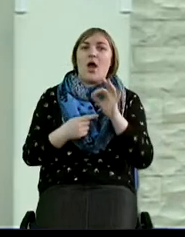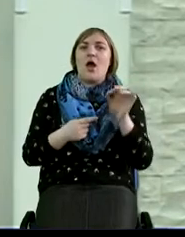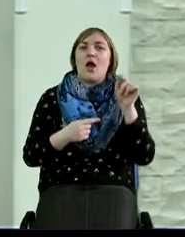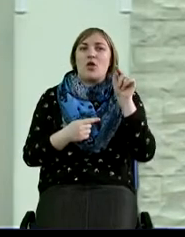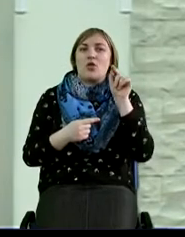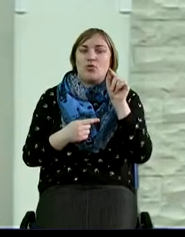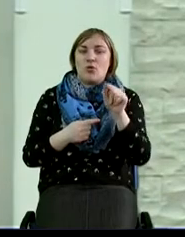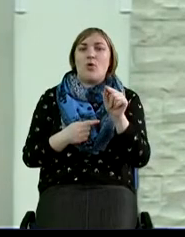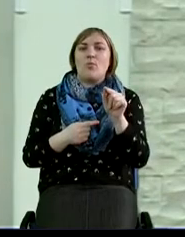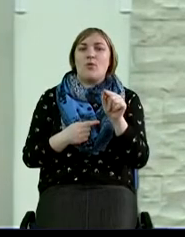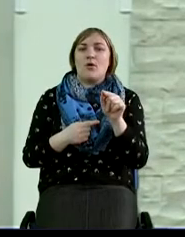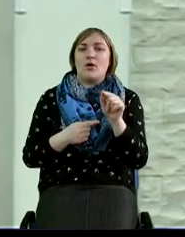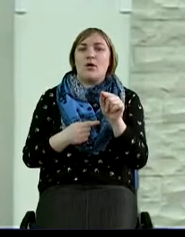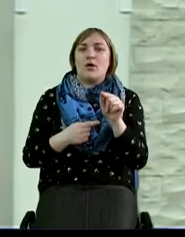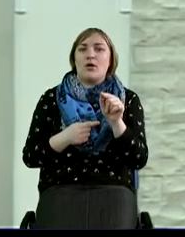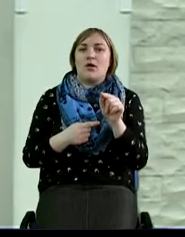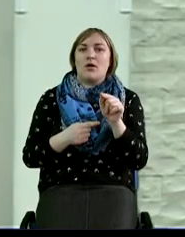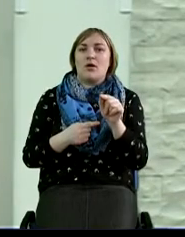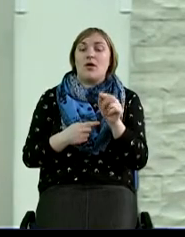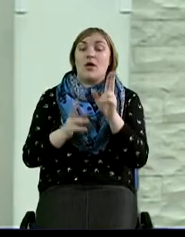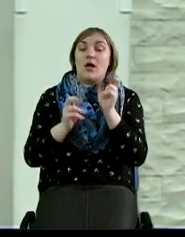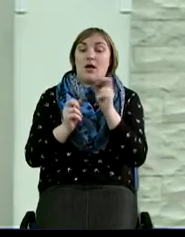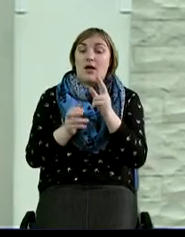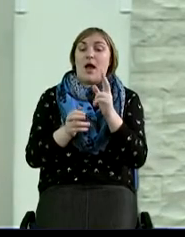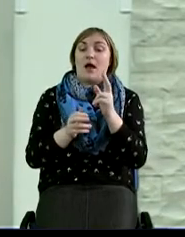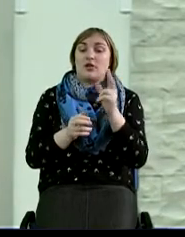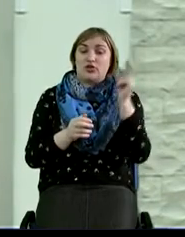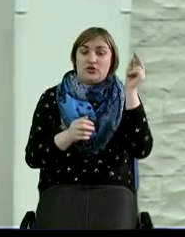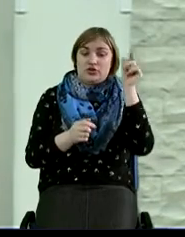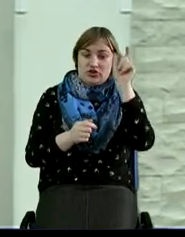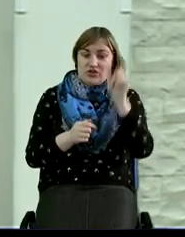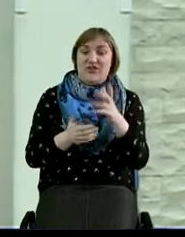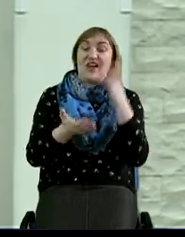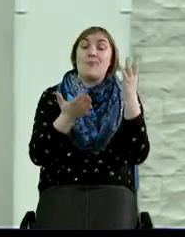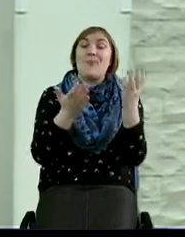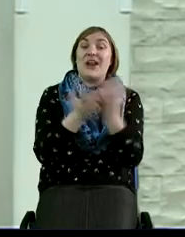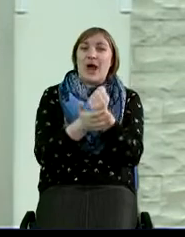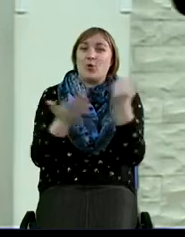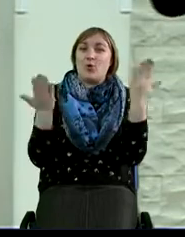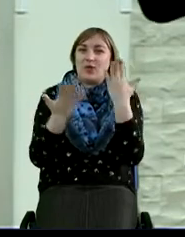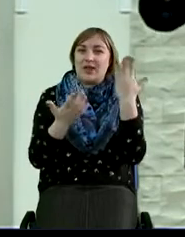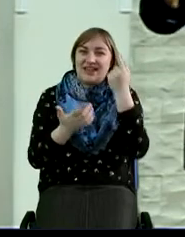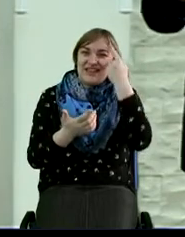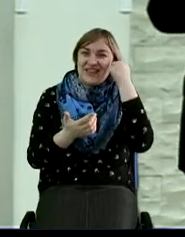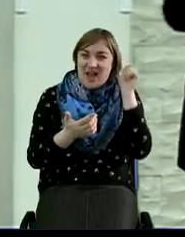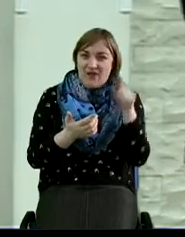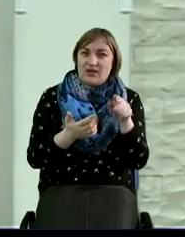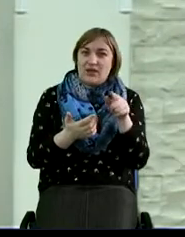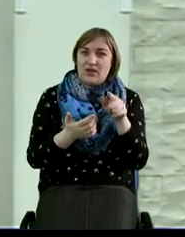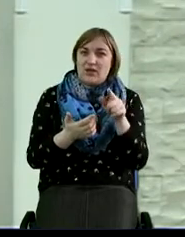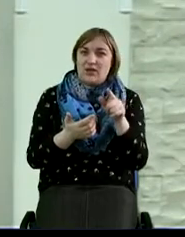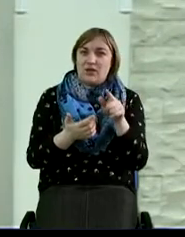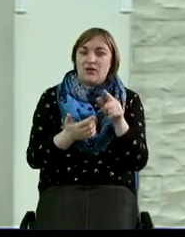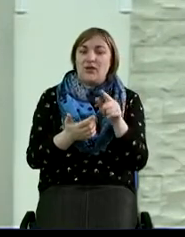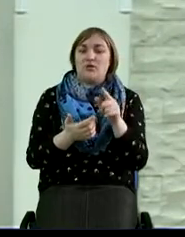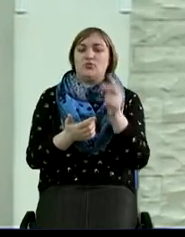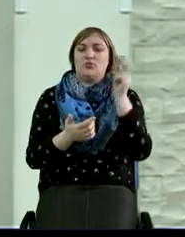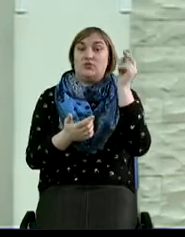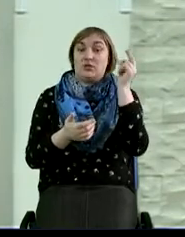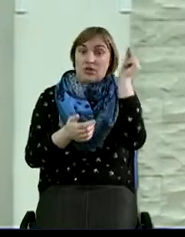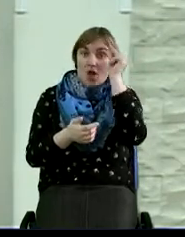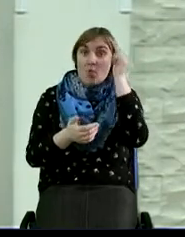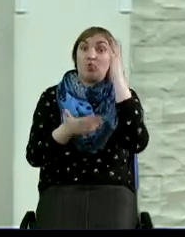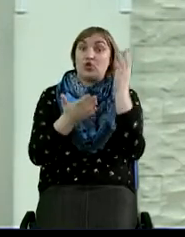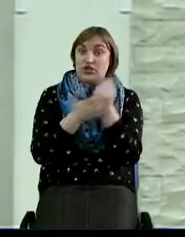приобретенные навыки человека могут оказывать влияние на последующее потомство. То есть то, что мы с вами